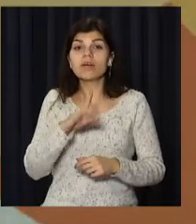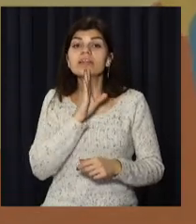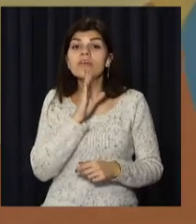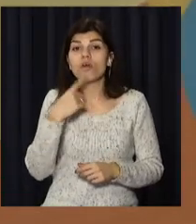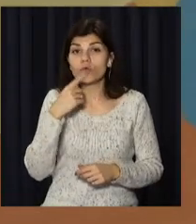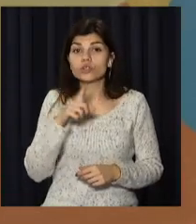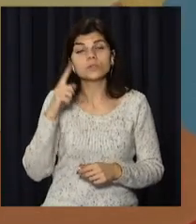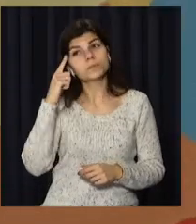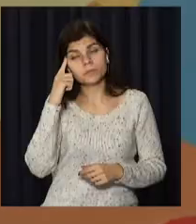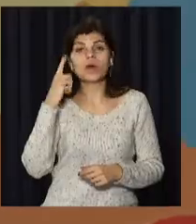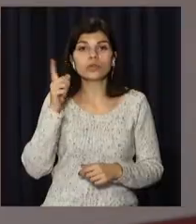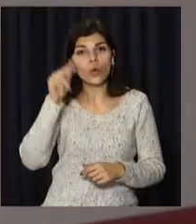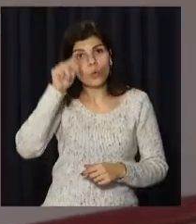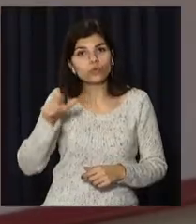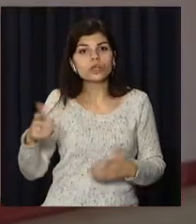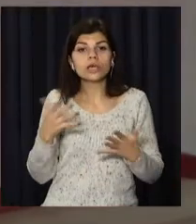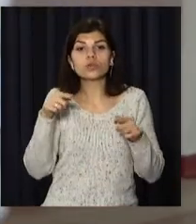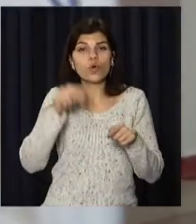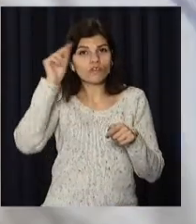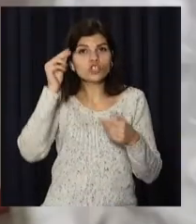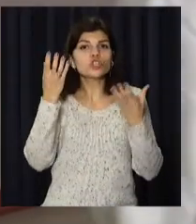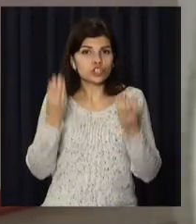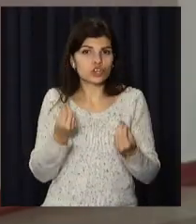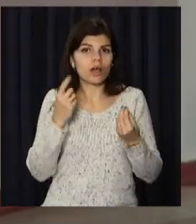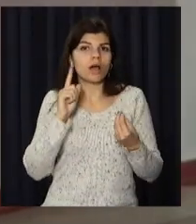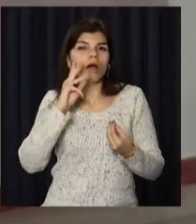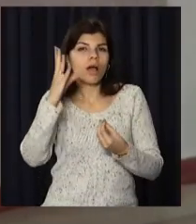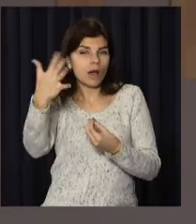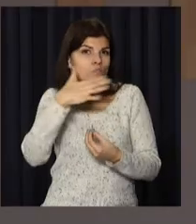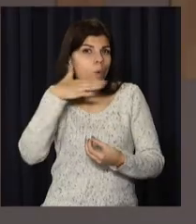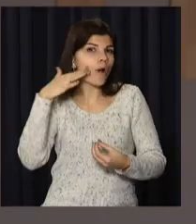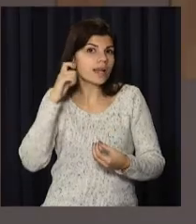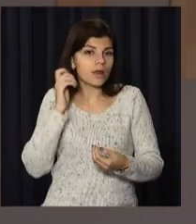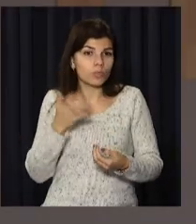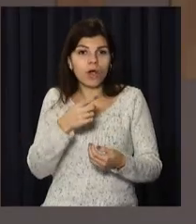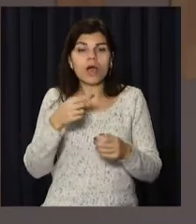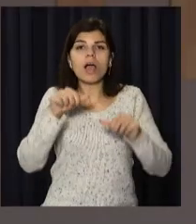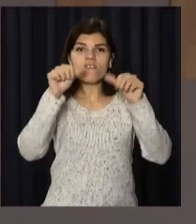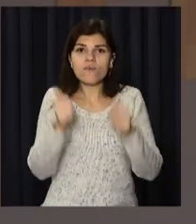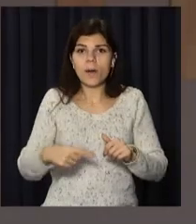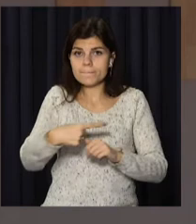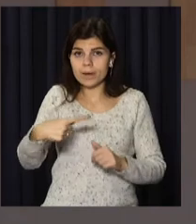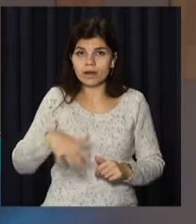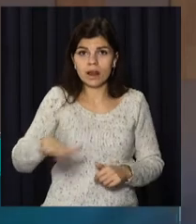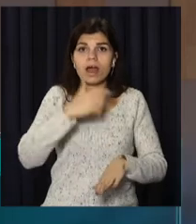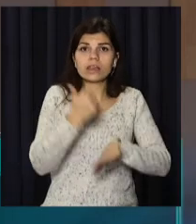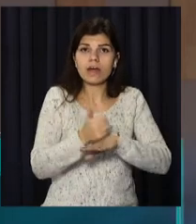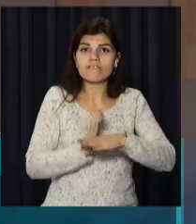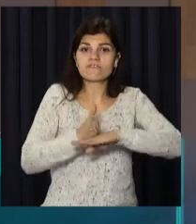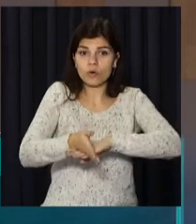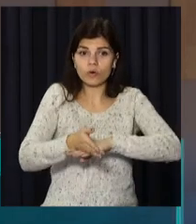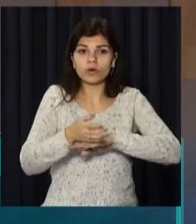говорить, подбала про тих учнів, яким тут вчитися ще не один рік. Оформлення перового етажу, рекреація головного холу,